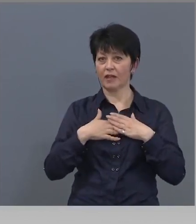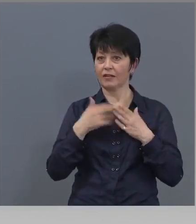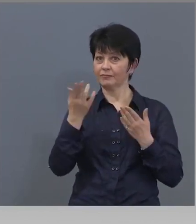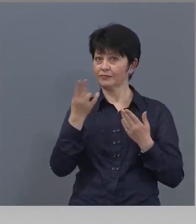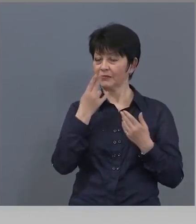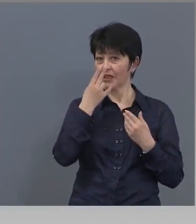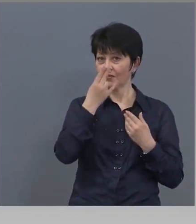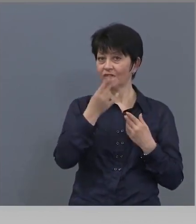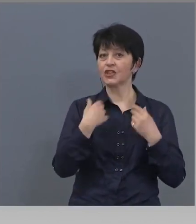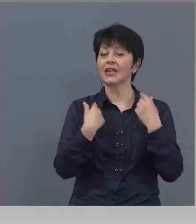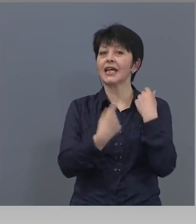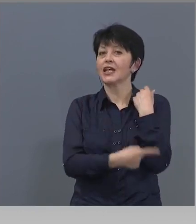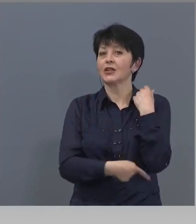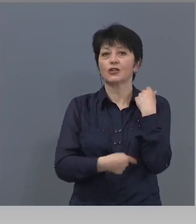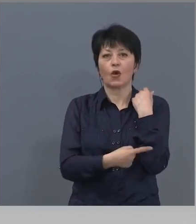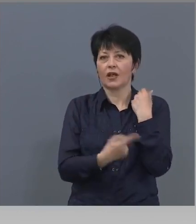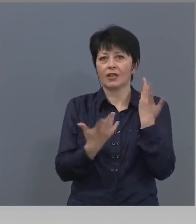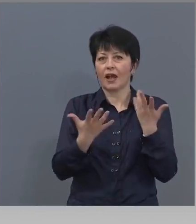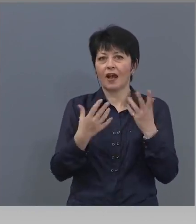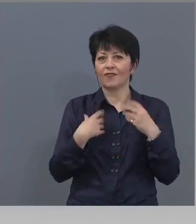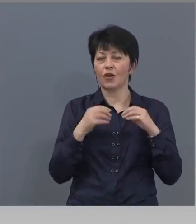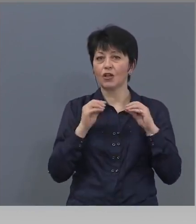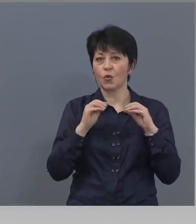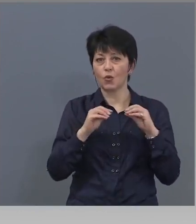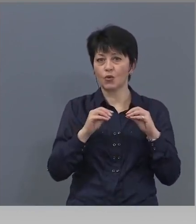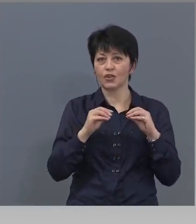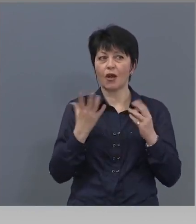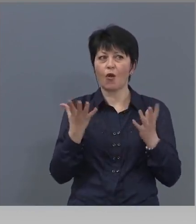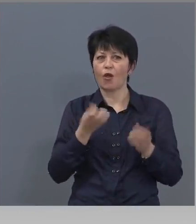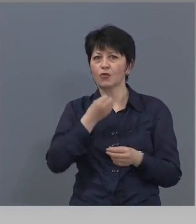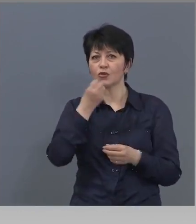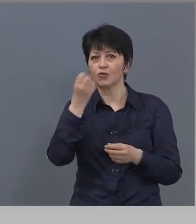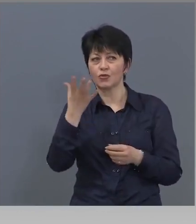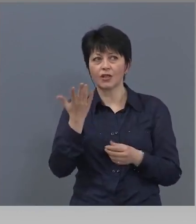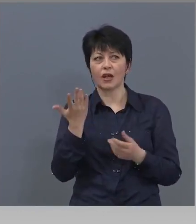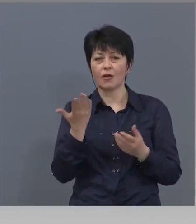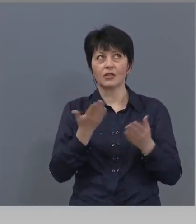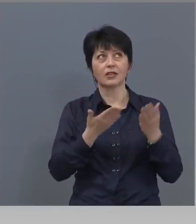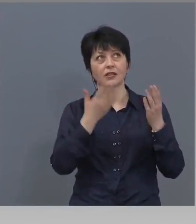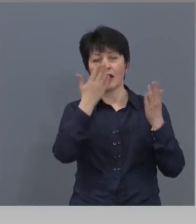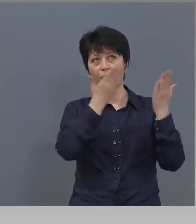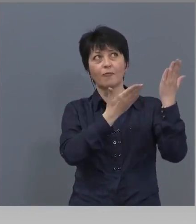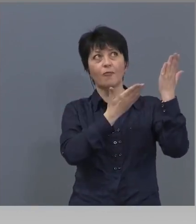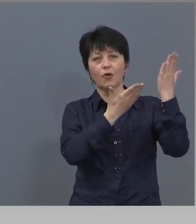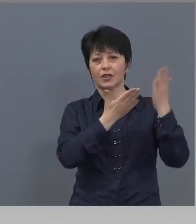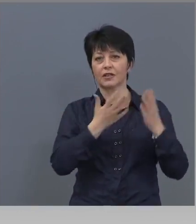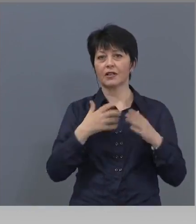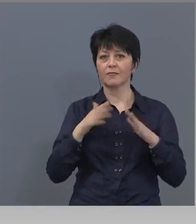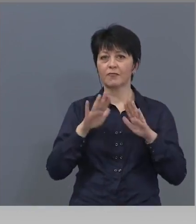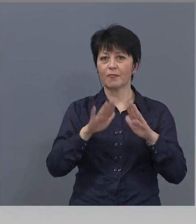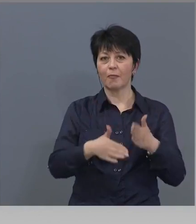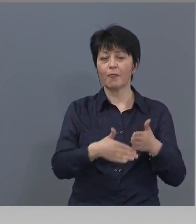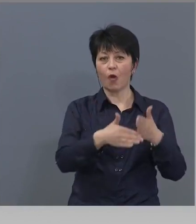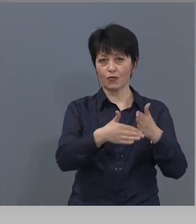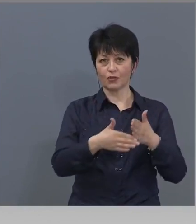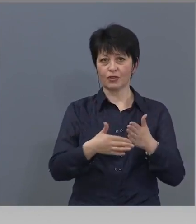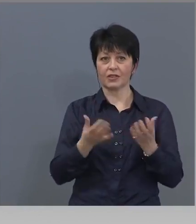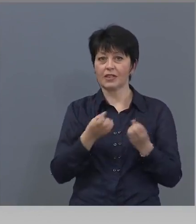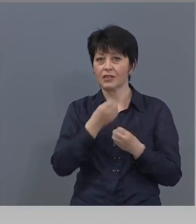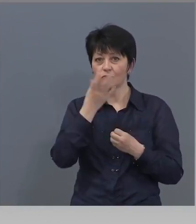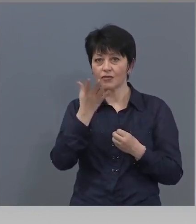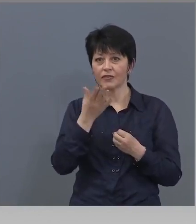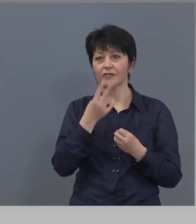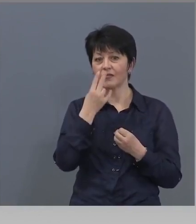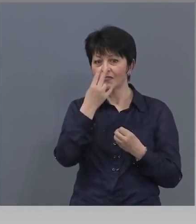на какво ни учи историята, колко случаи има, когато с Божия помощ страшни епидемии се прекратяват. Вие погледнете историята,